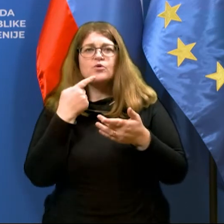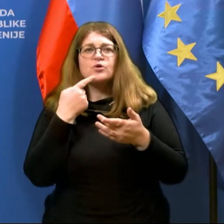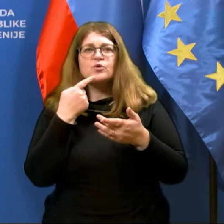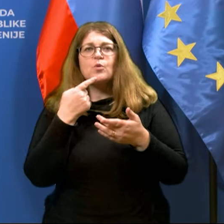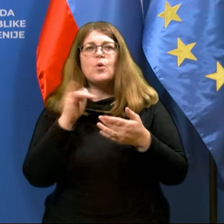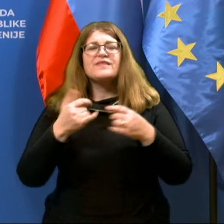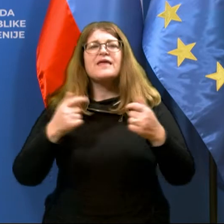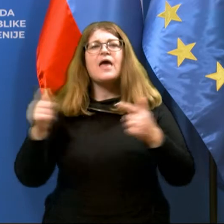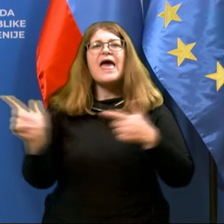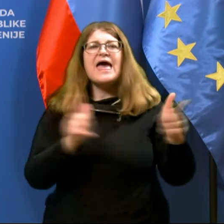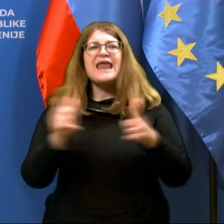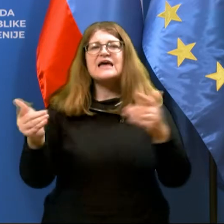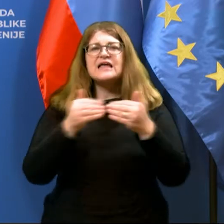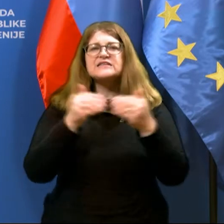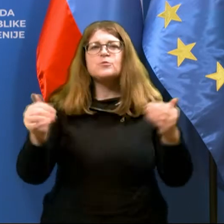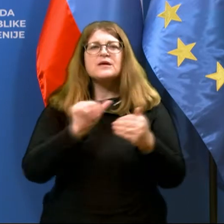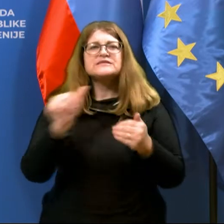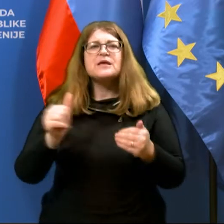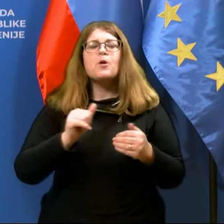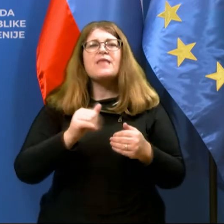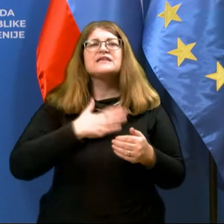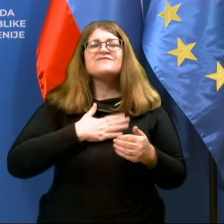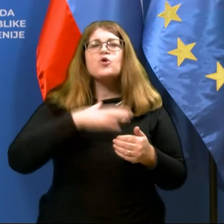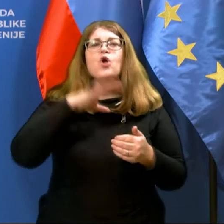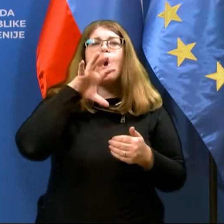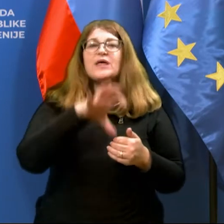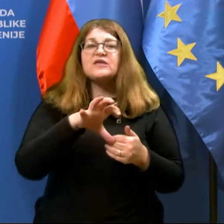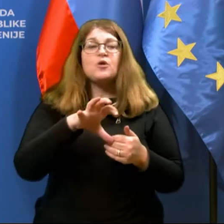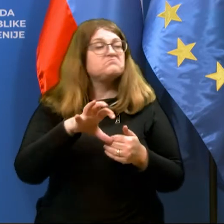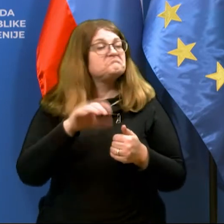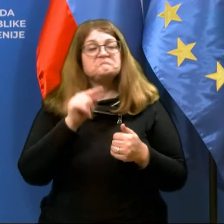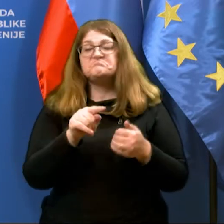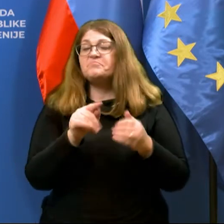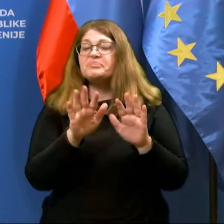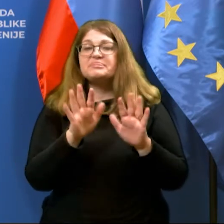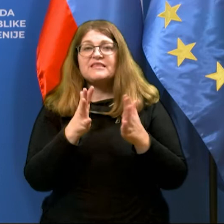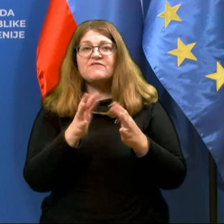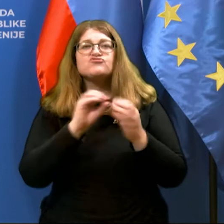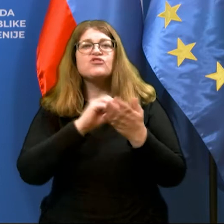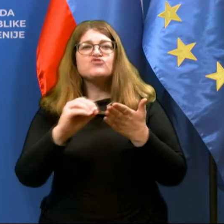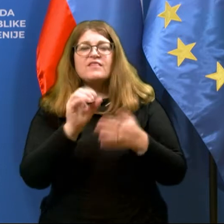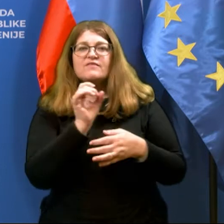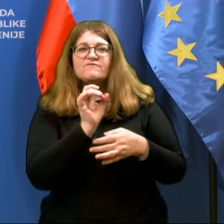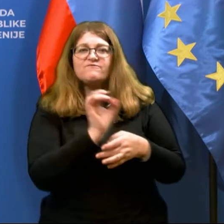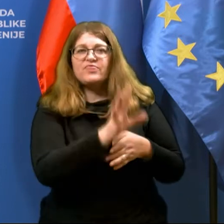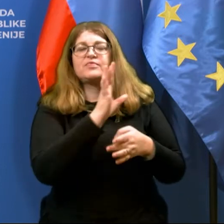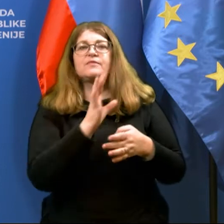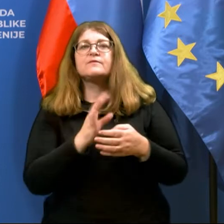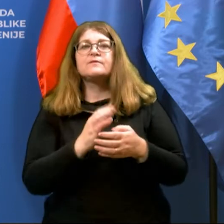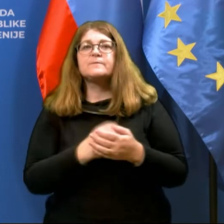rekreacija omenjena zgolj na statistično regijo, torej ravno tako ta člen ne velja več in seveda